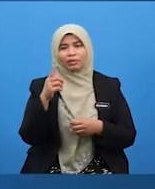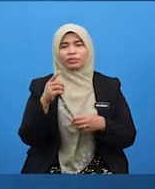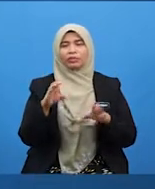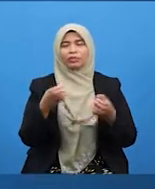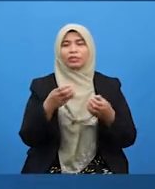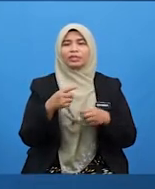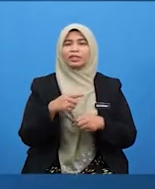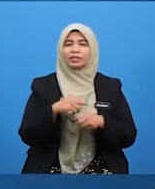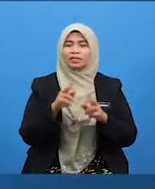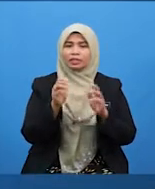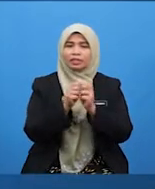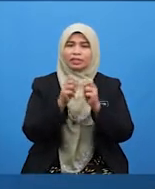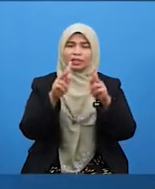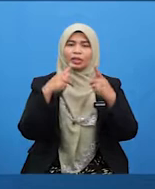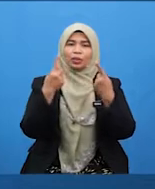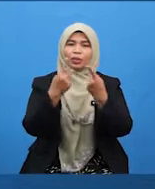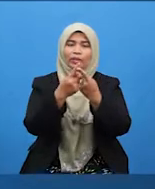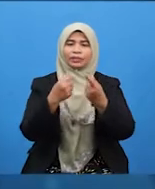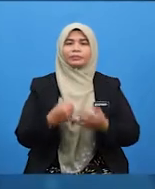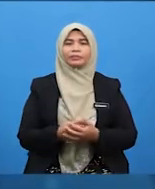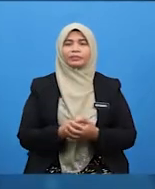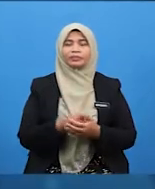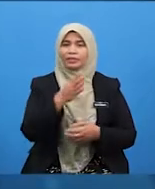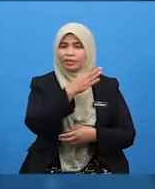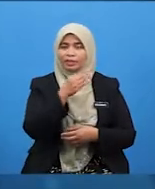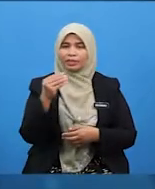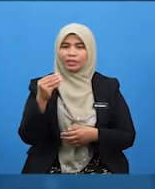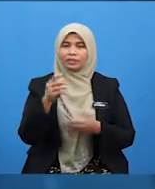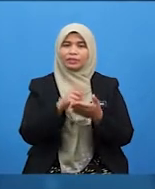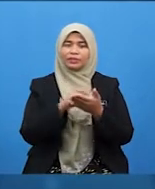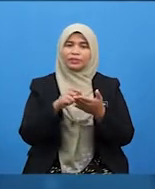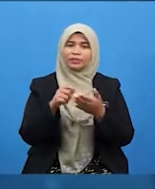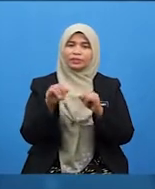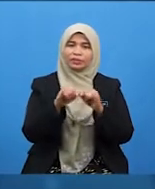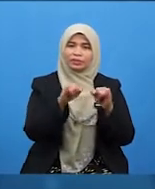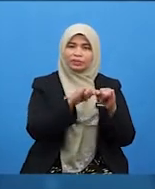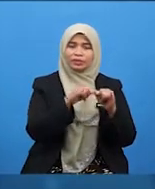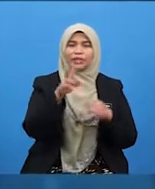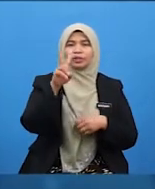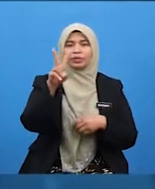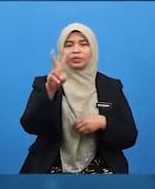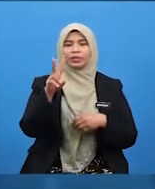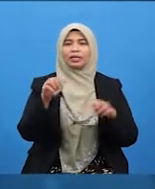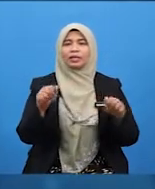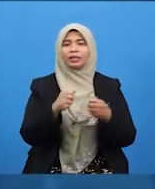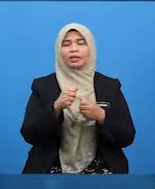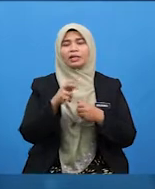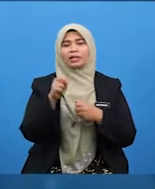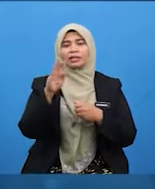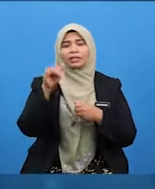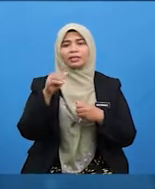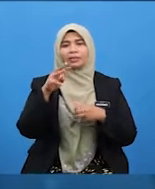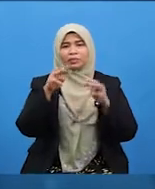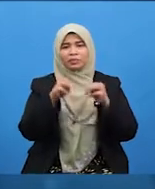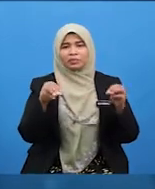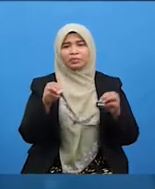-murid amalkan dengan keluarga? Dan tuliskan juga dua amalan yang